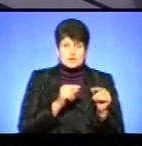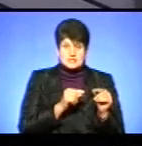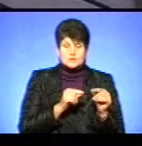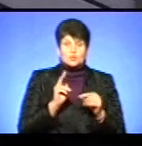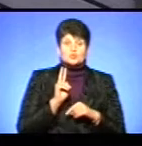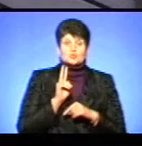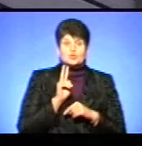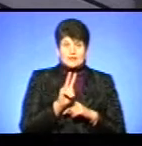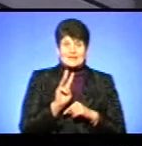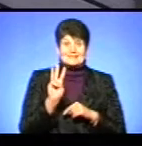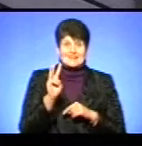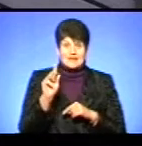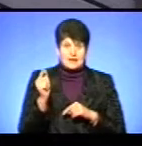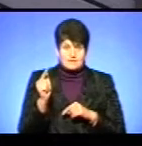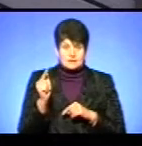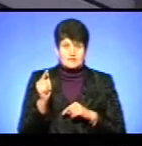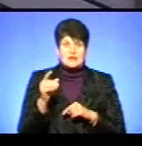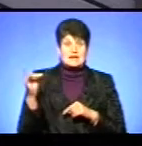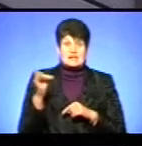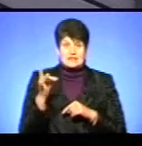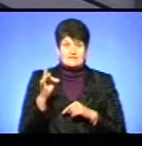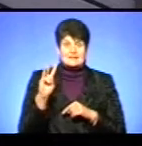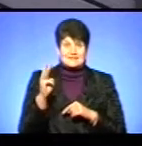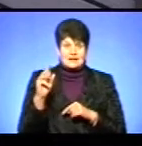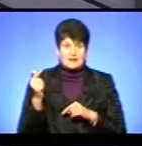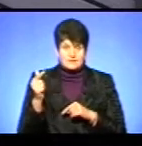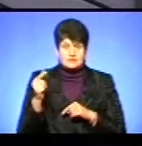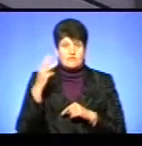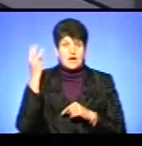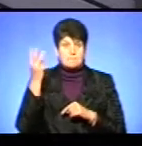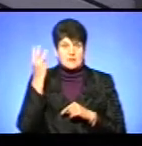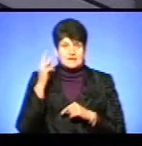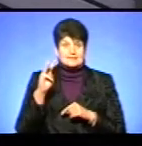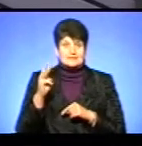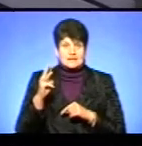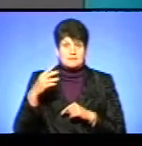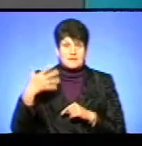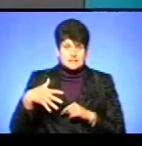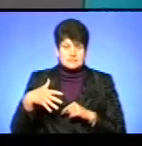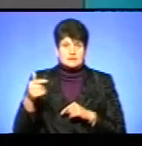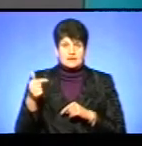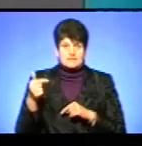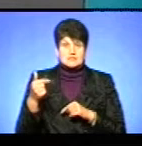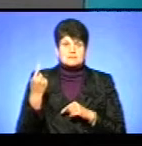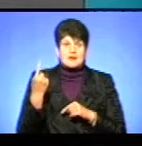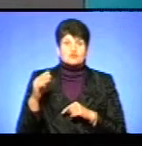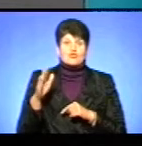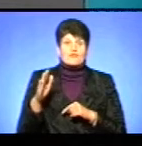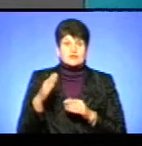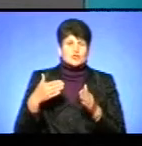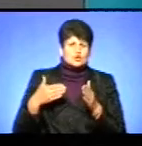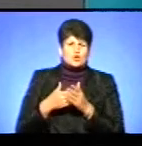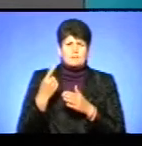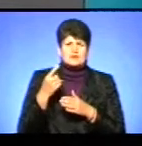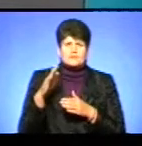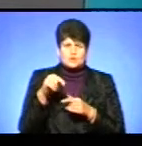тролейбусі – 3 гривні, в Рівному – 3 гривні, в Хмельницькому – 3,5 гривні з 1 вересня. До 1